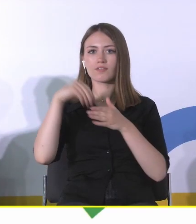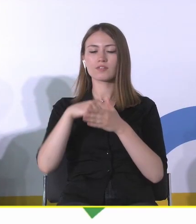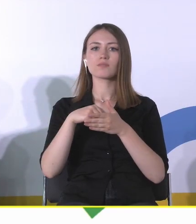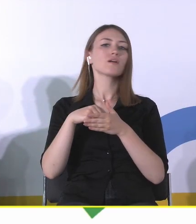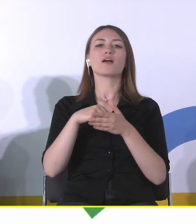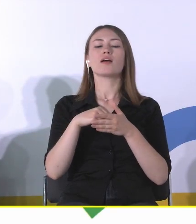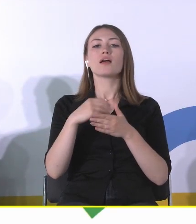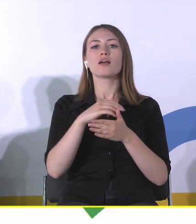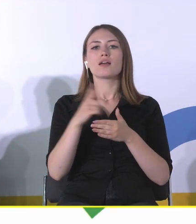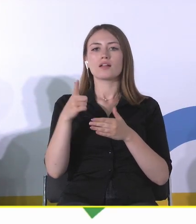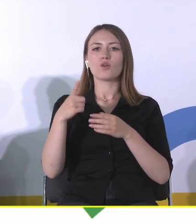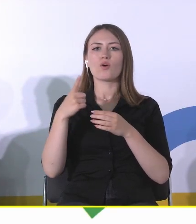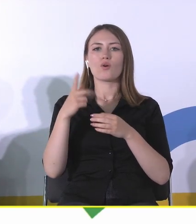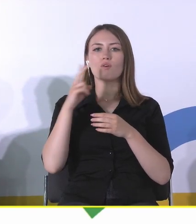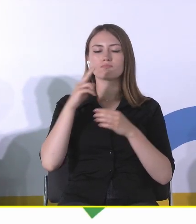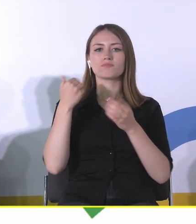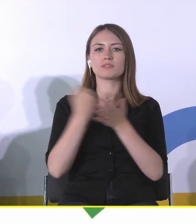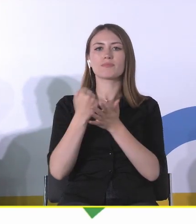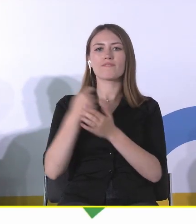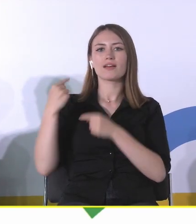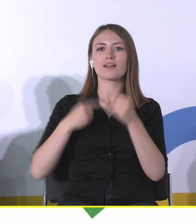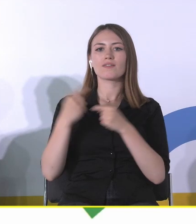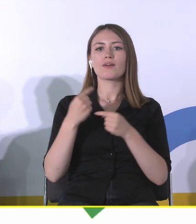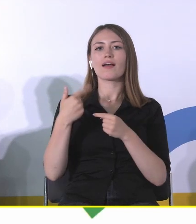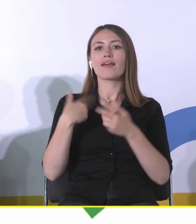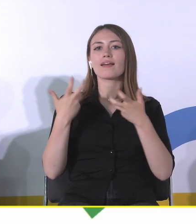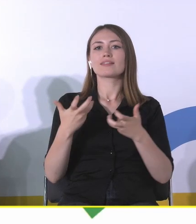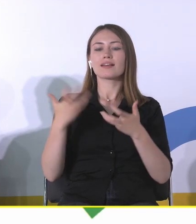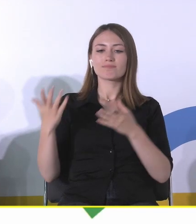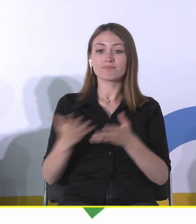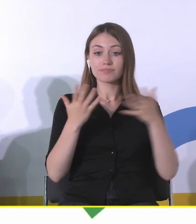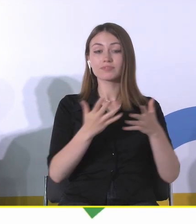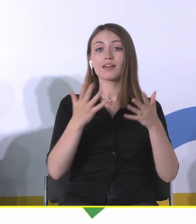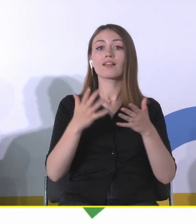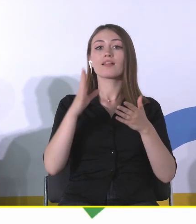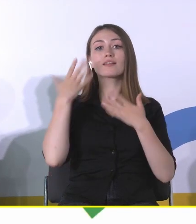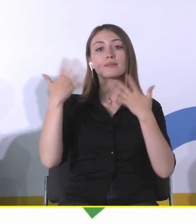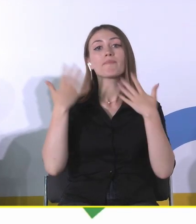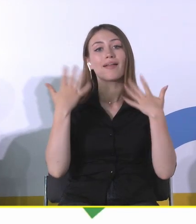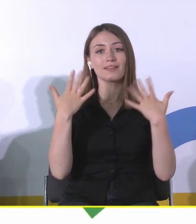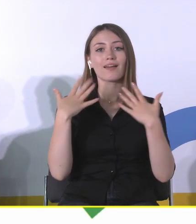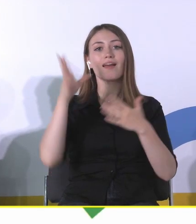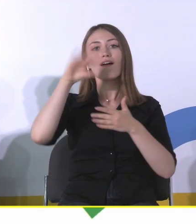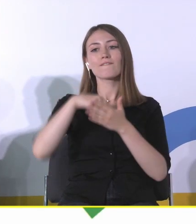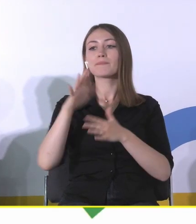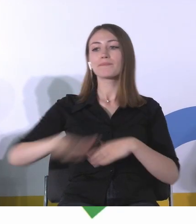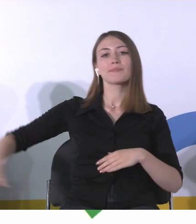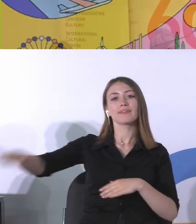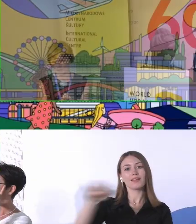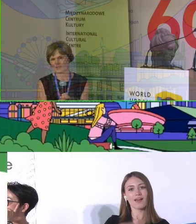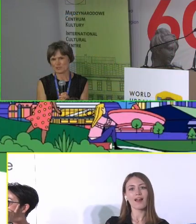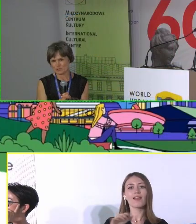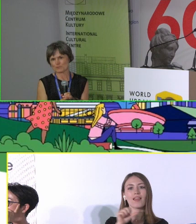dziedzictwie, to parę minut stąd zachęcam państwa do spaceru. Jest przestrzeń, która w dużej części